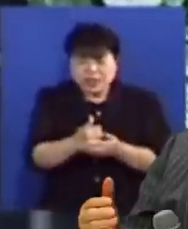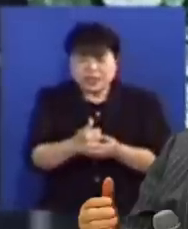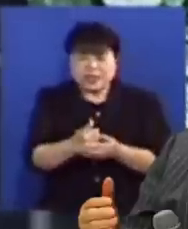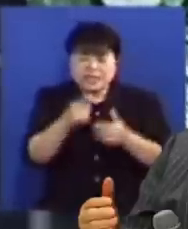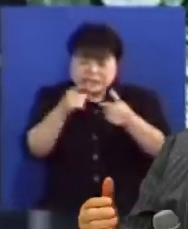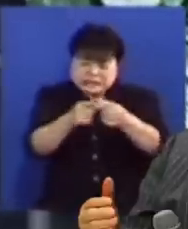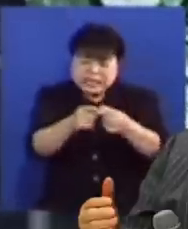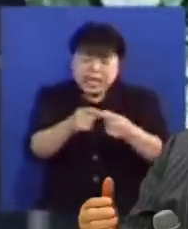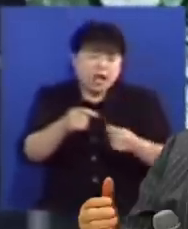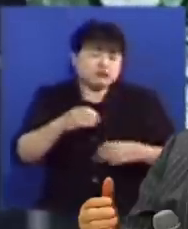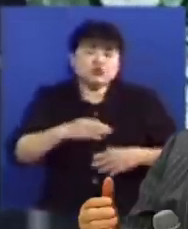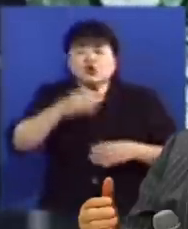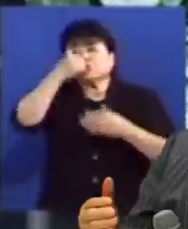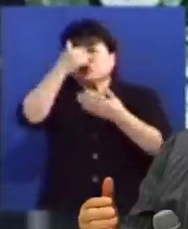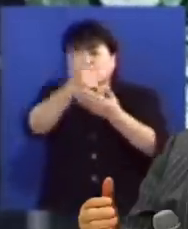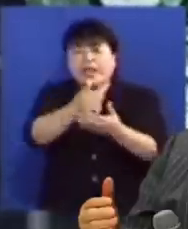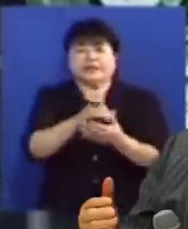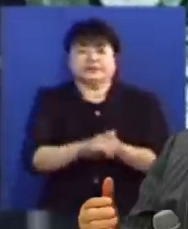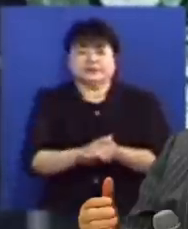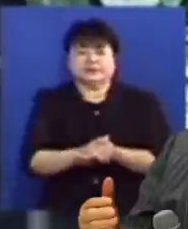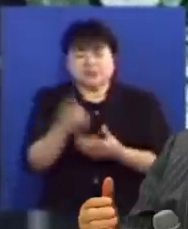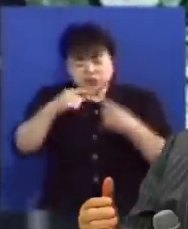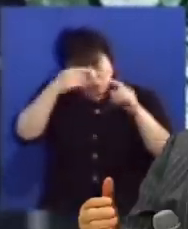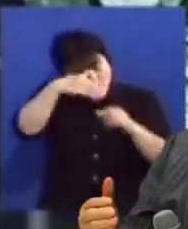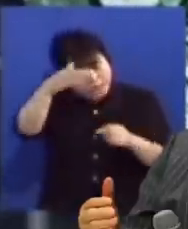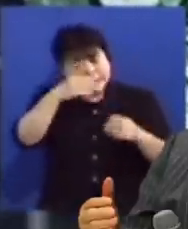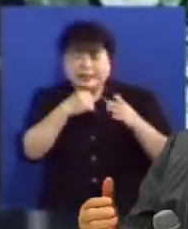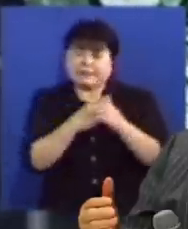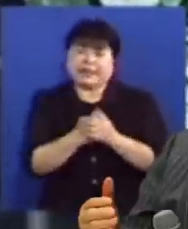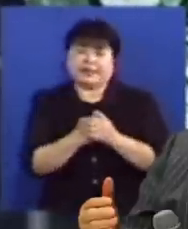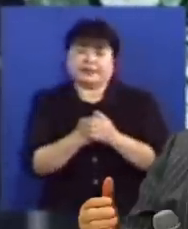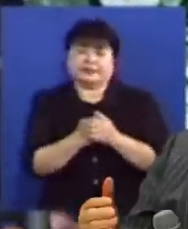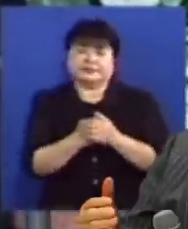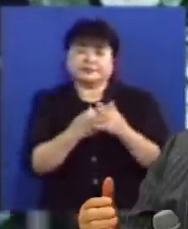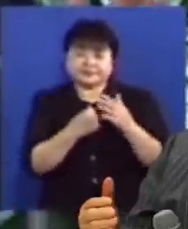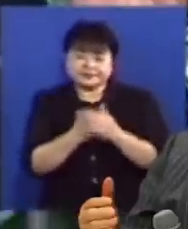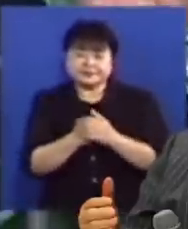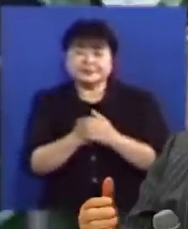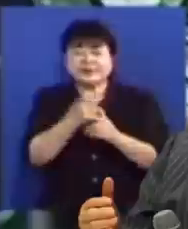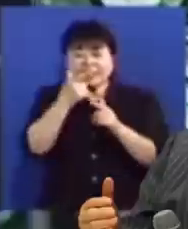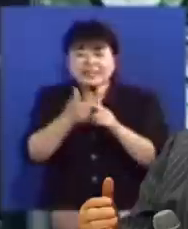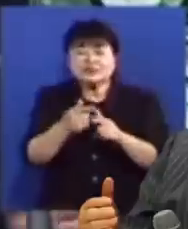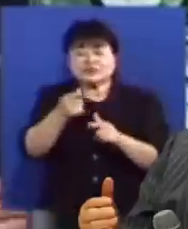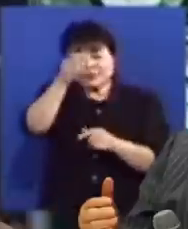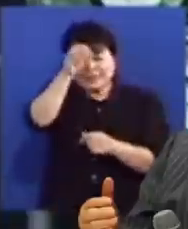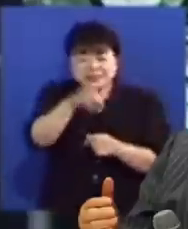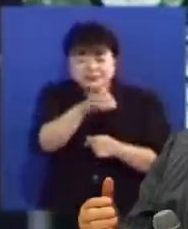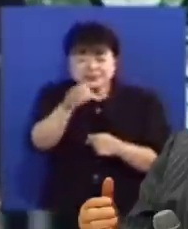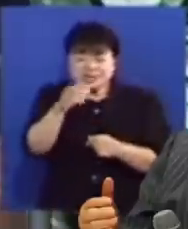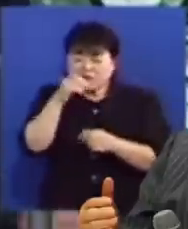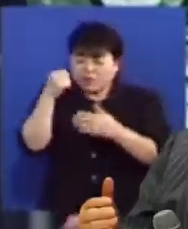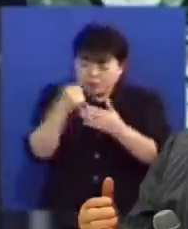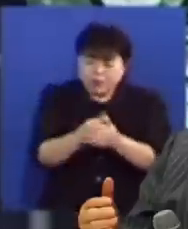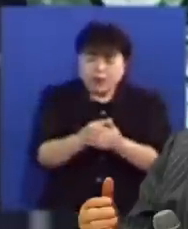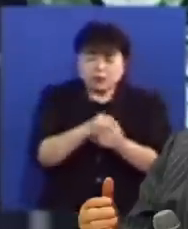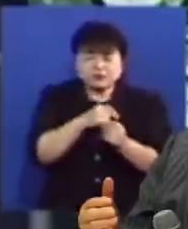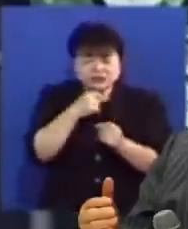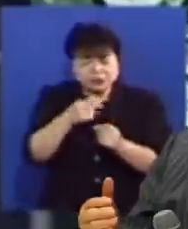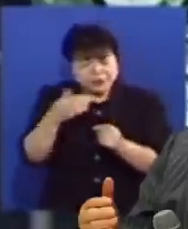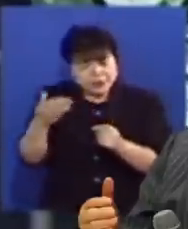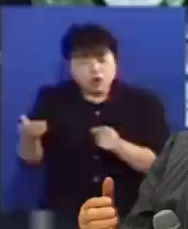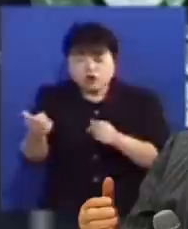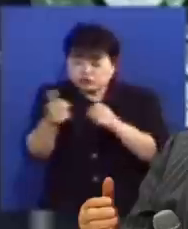무서운 죄입니다 지옥과는 죄니까 그러므로 예수님이 십자가에 못 박혀야 몸짓고 피 흘려